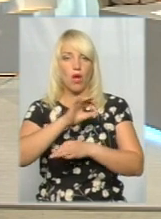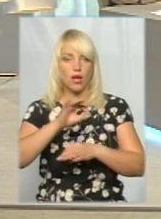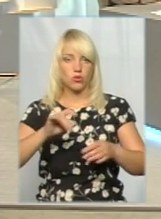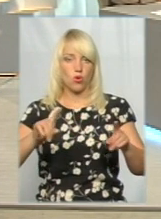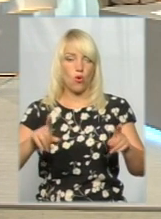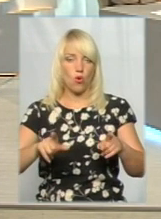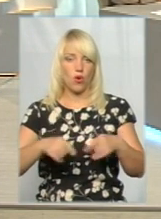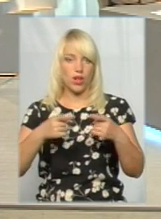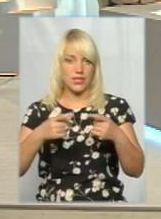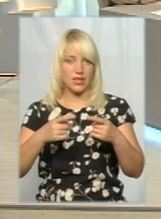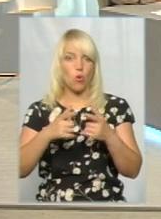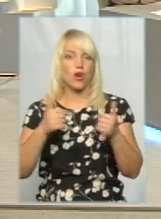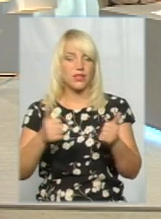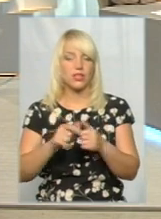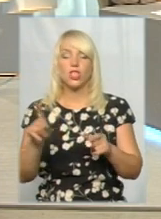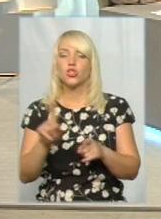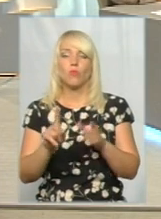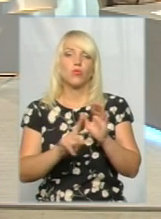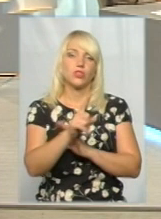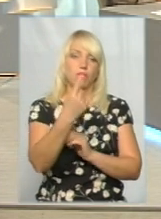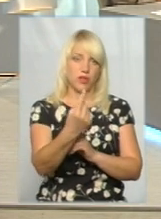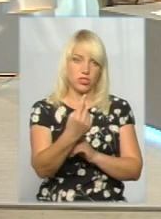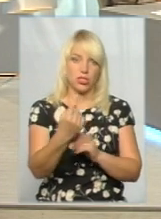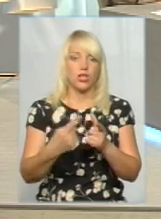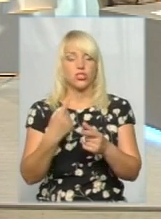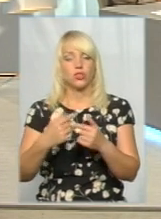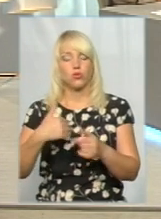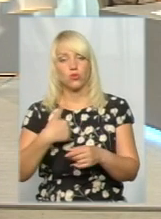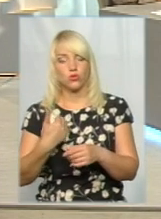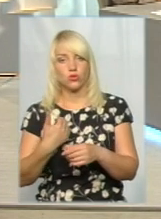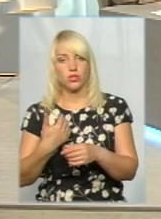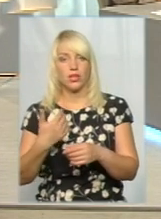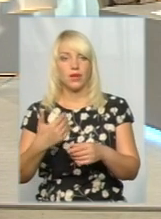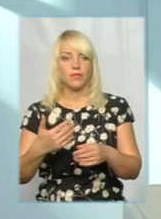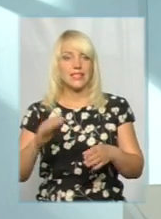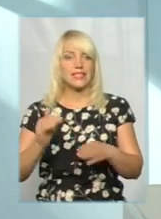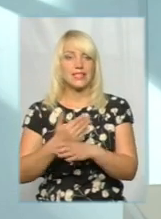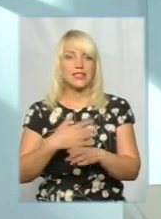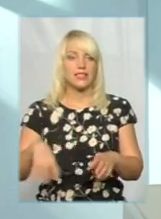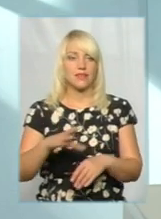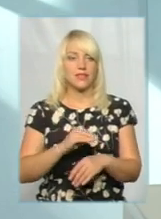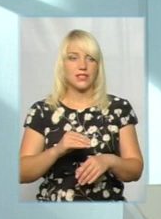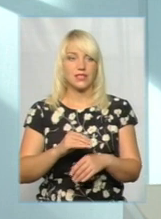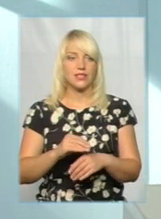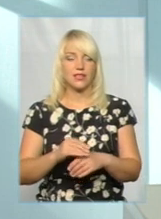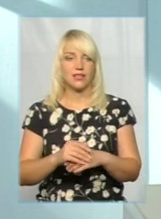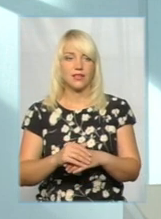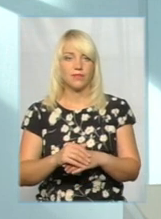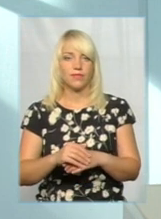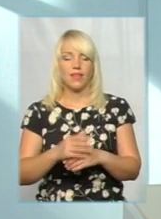З чого перше вони хочуть почати? Чи вони хочуть знести всі якісь мафи некрасиві,